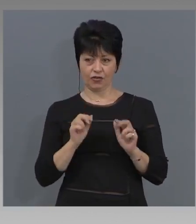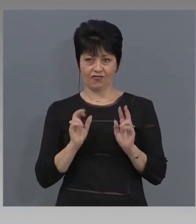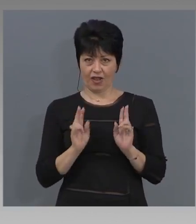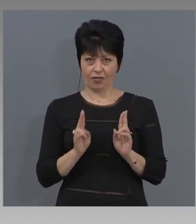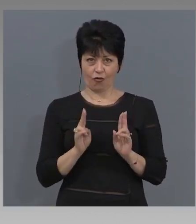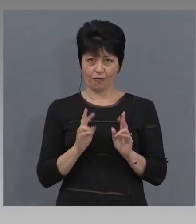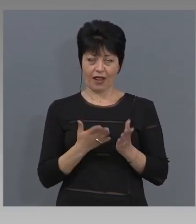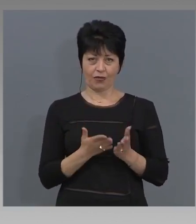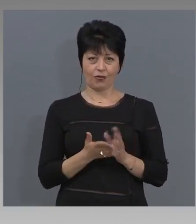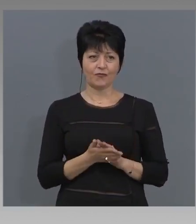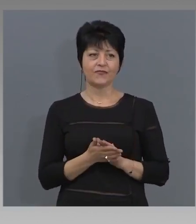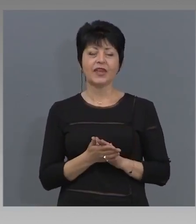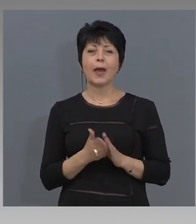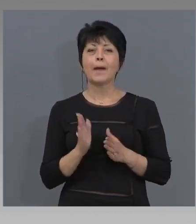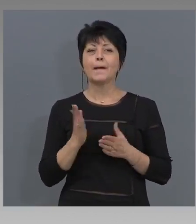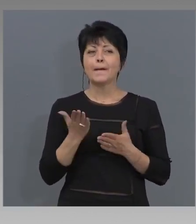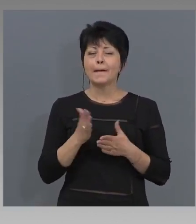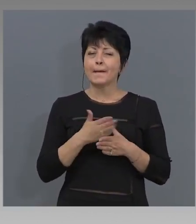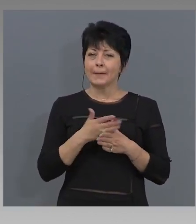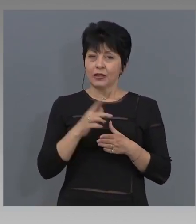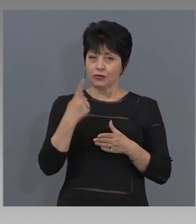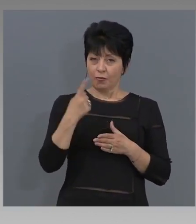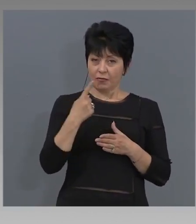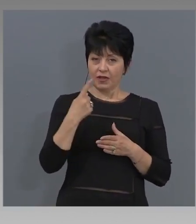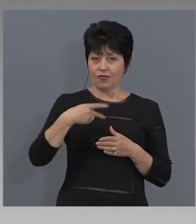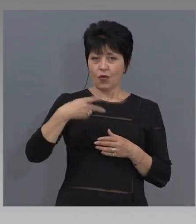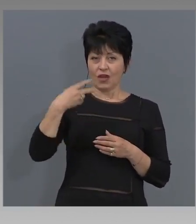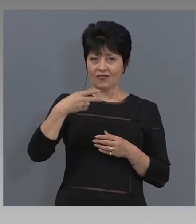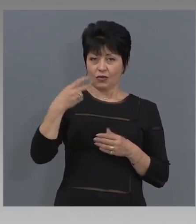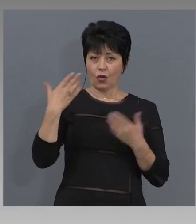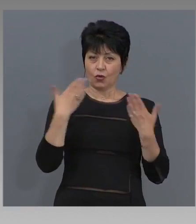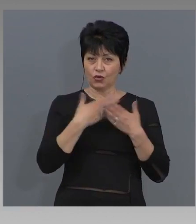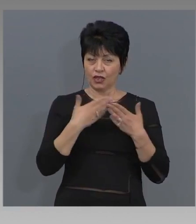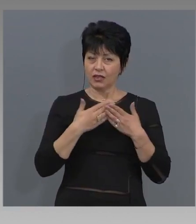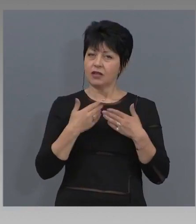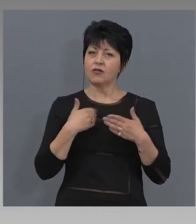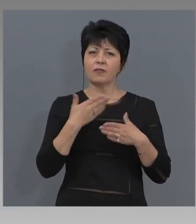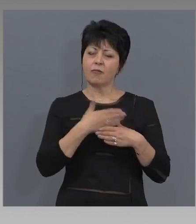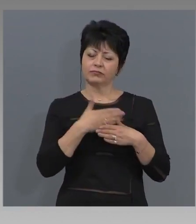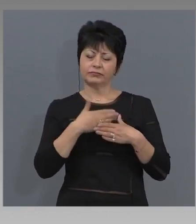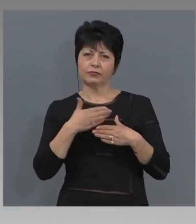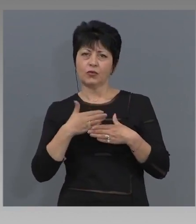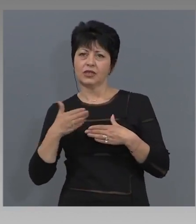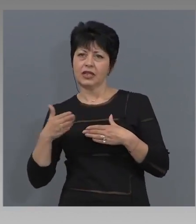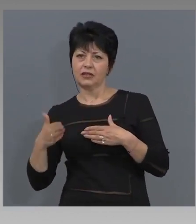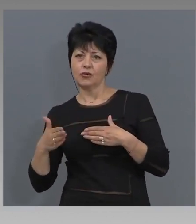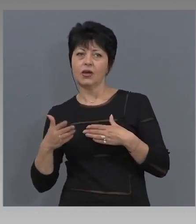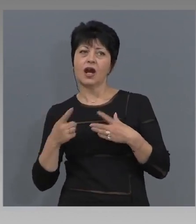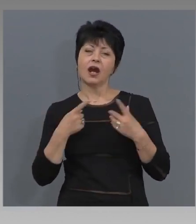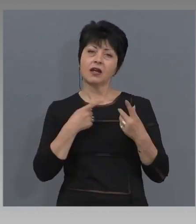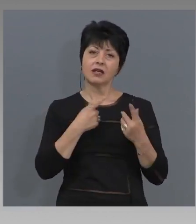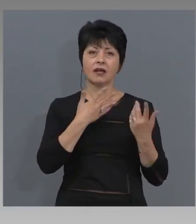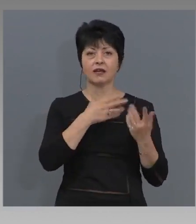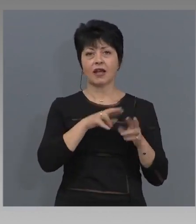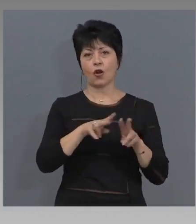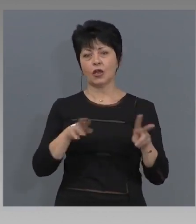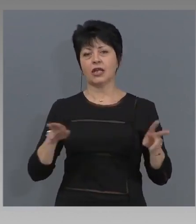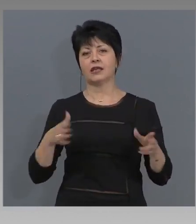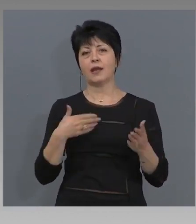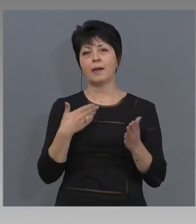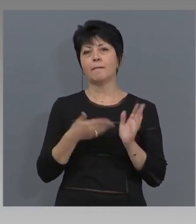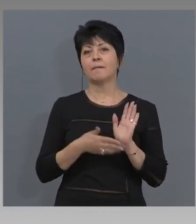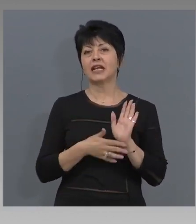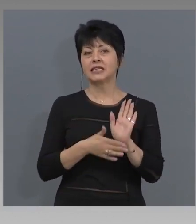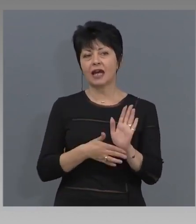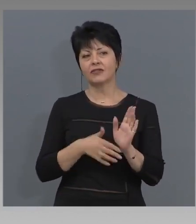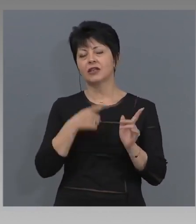Както казах, между първо и второ четене има процедура. Ако бъдат направени предложения, народните представители ще ги обсъдят, ние ще се запознаем и